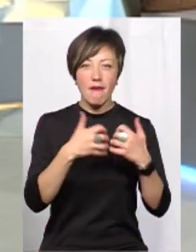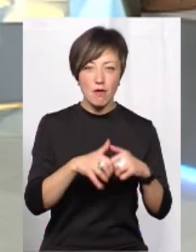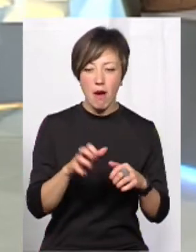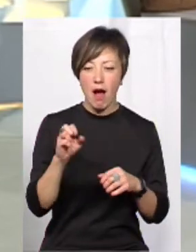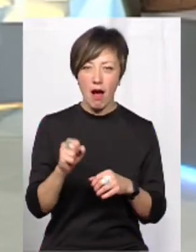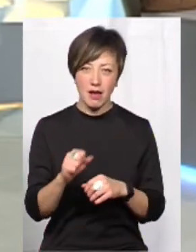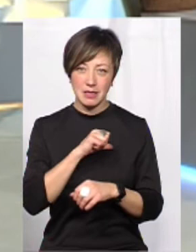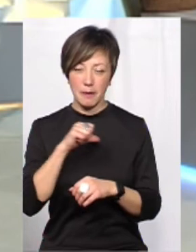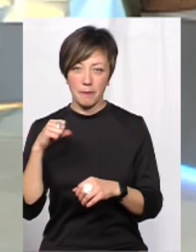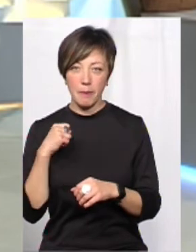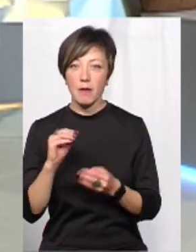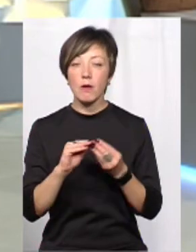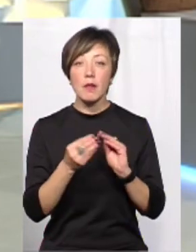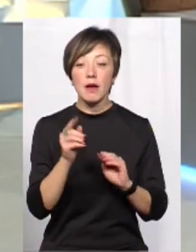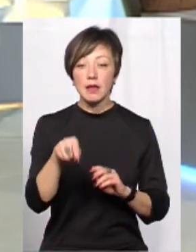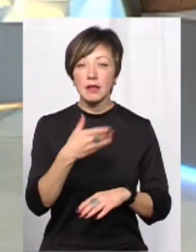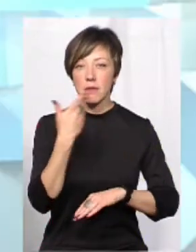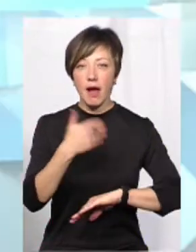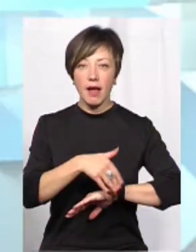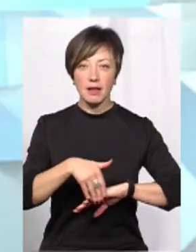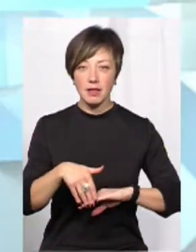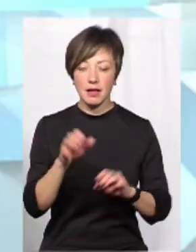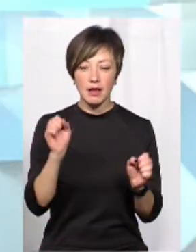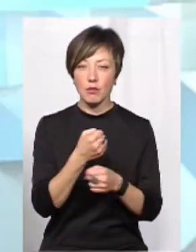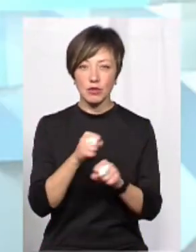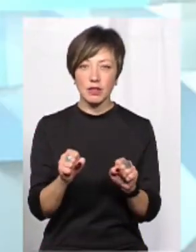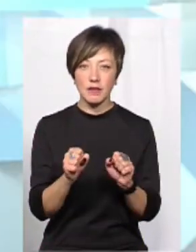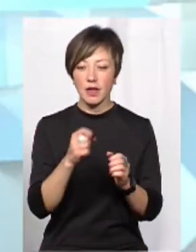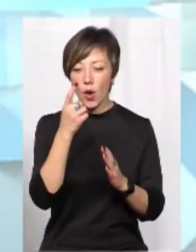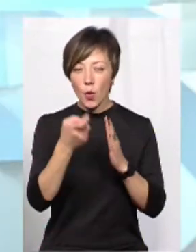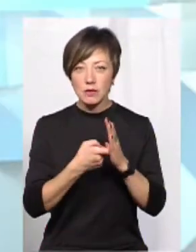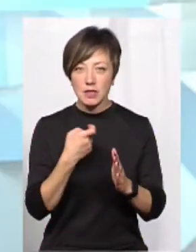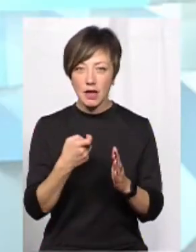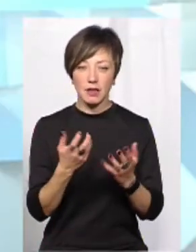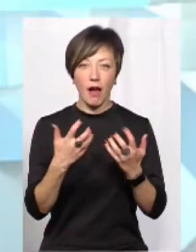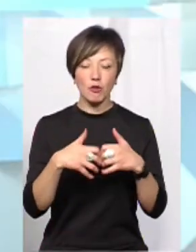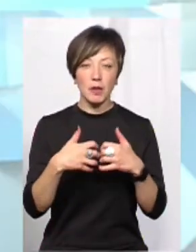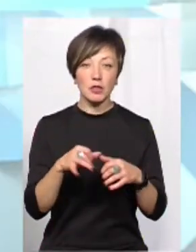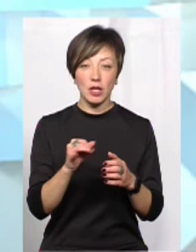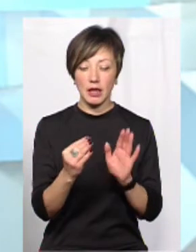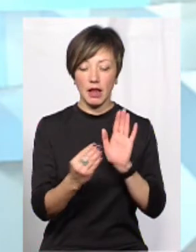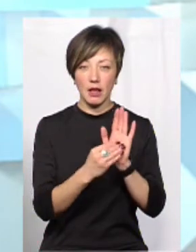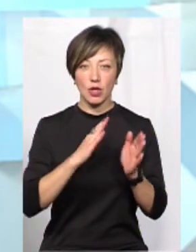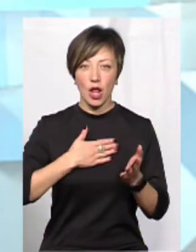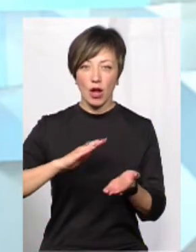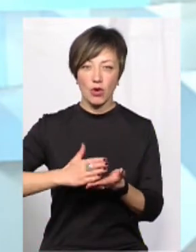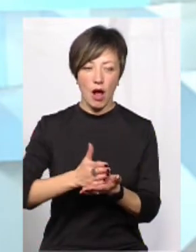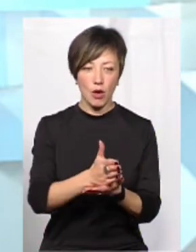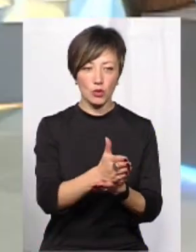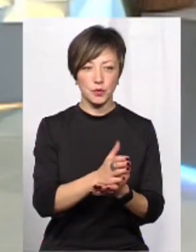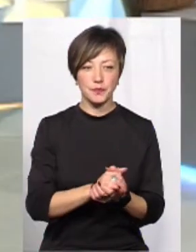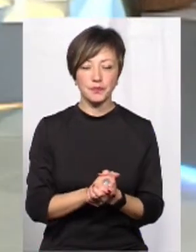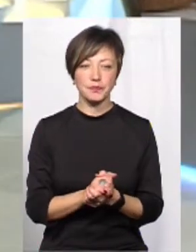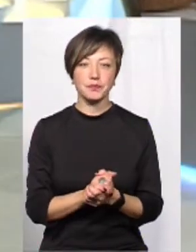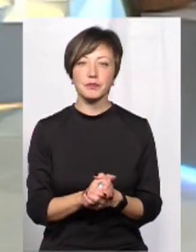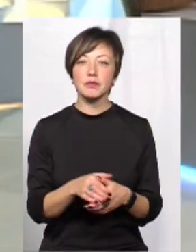проблема з ними, що в них немає адреси, і тому їх неможливо розпізнати автоматично і нанести на нашу карту. Ви кажете,